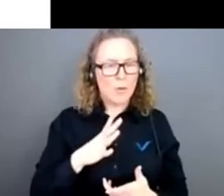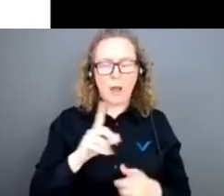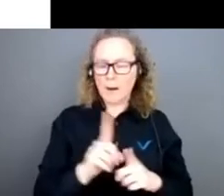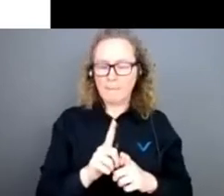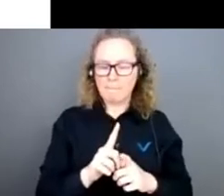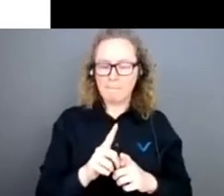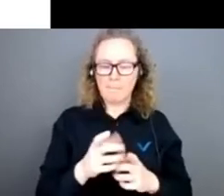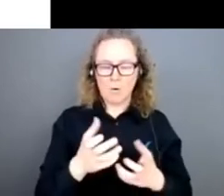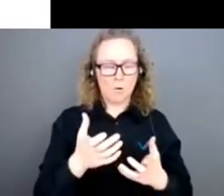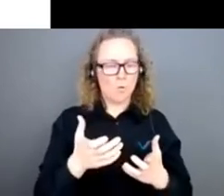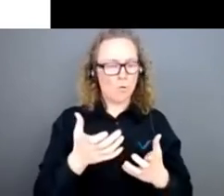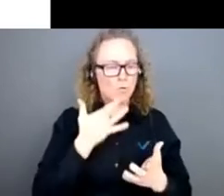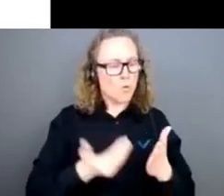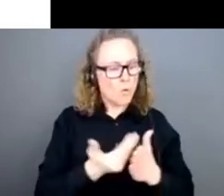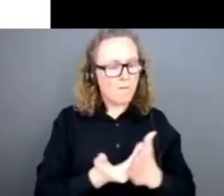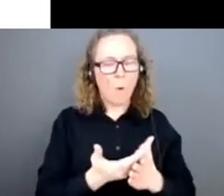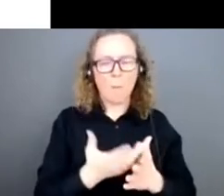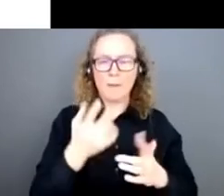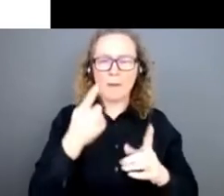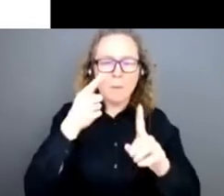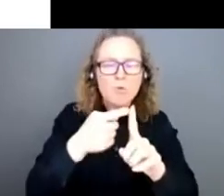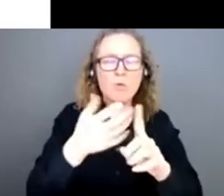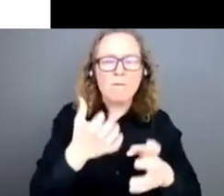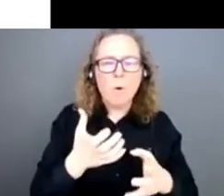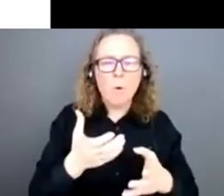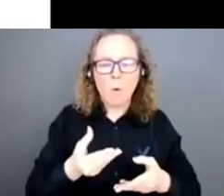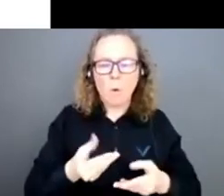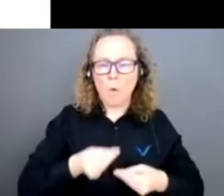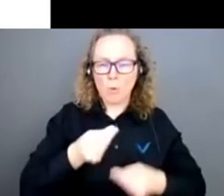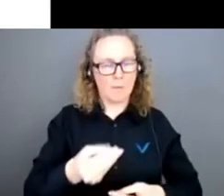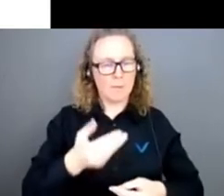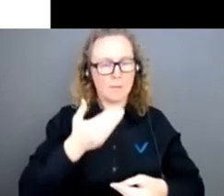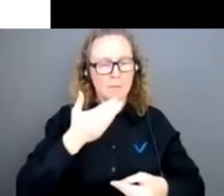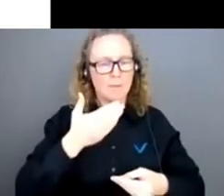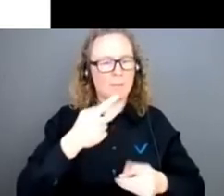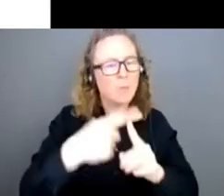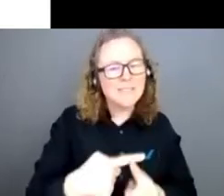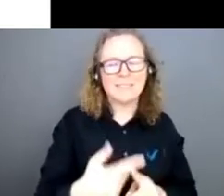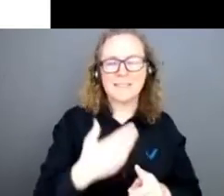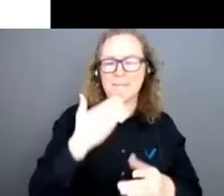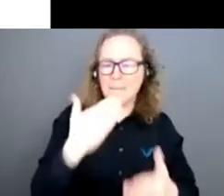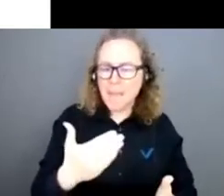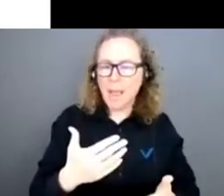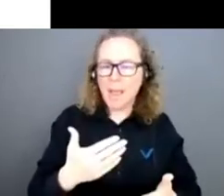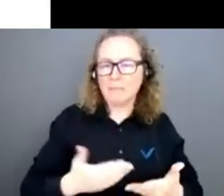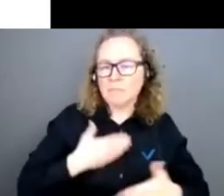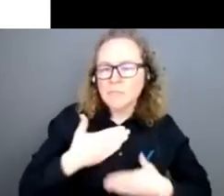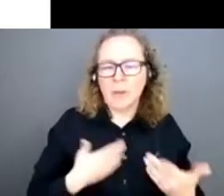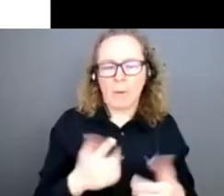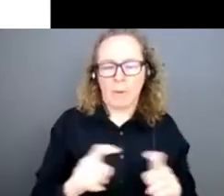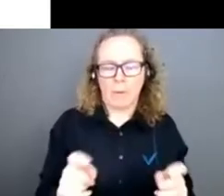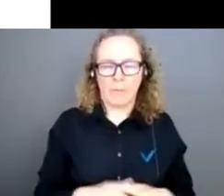qui s'opposerait à une vieille charité irrationnelle. Alors, ils ont